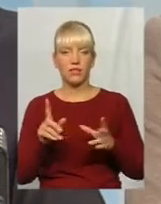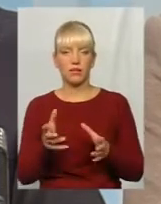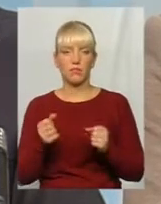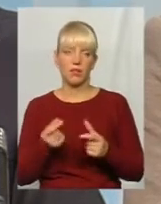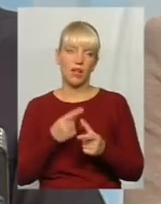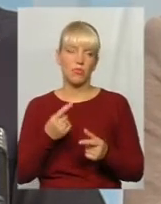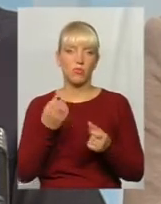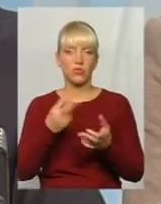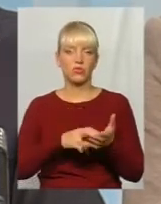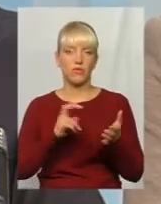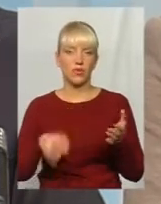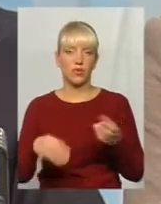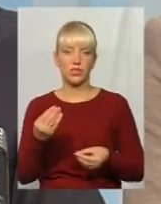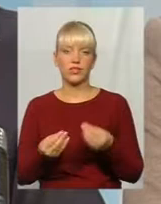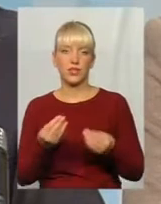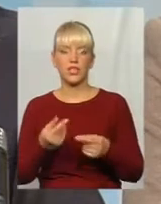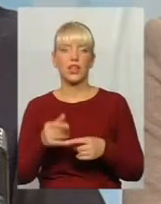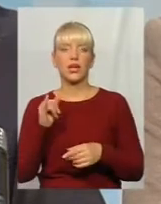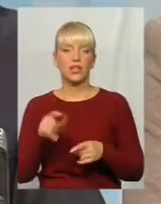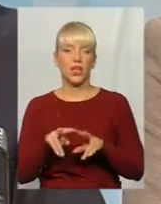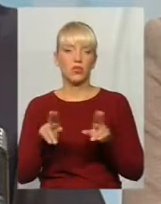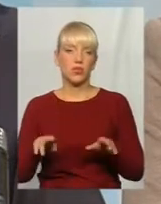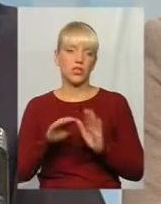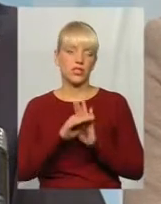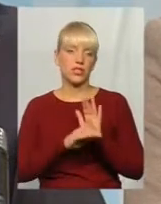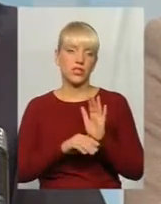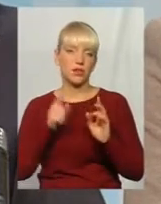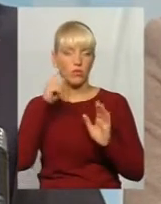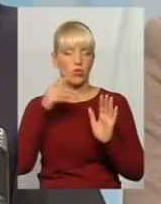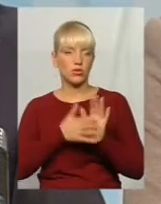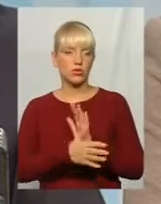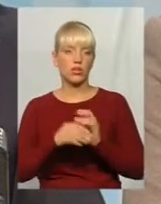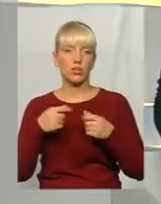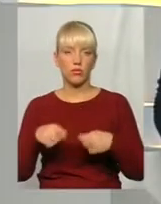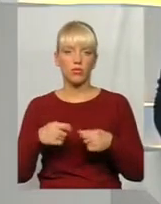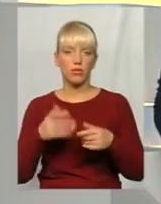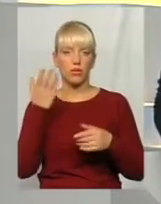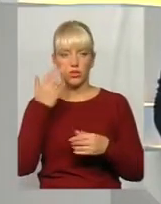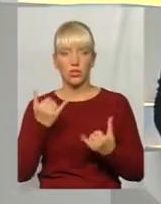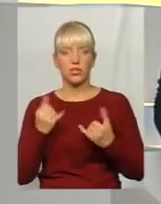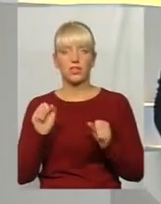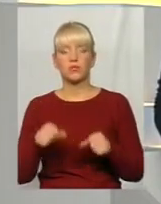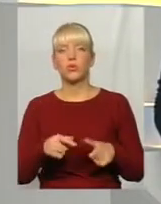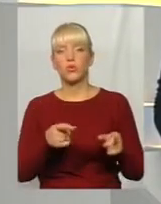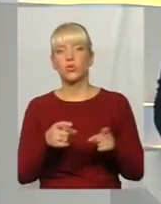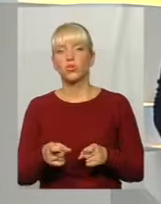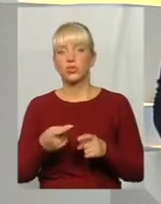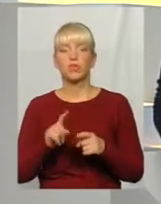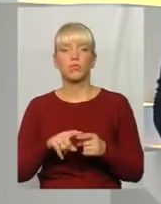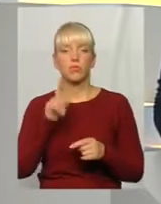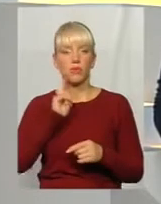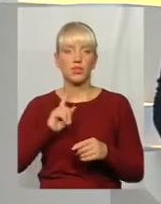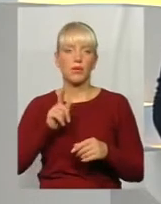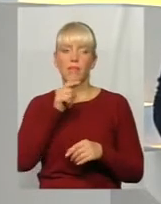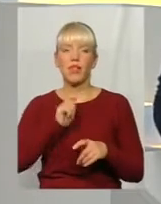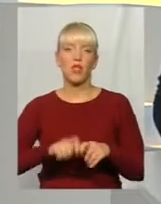з гри. Тому аналогічна система з прозоропродажі, коли зараз можна долучитись, поки це пілотний етап.